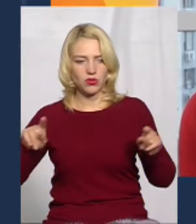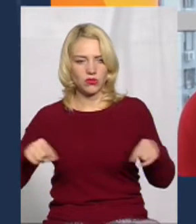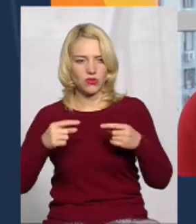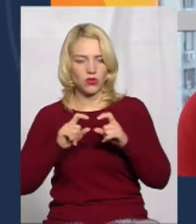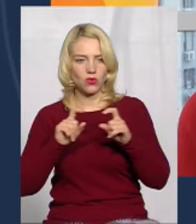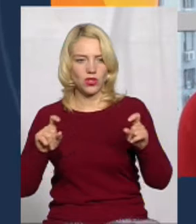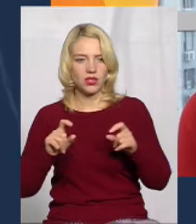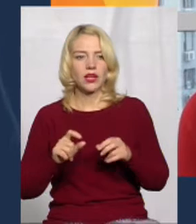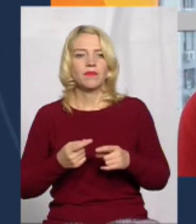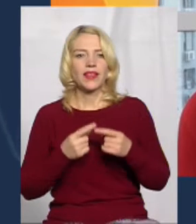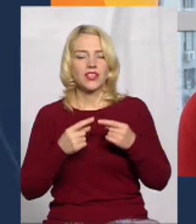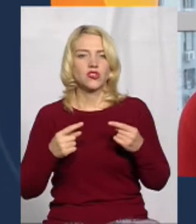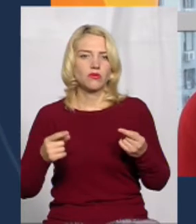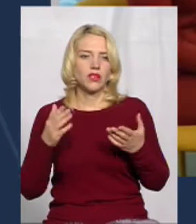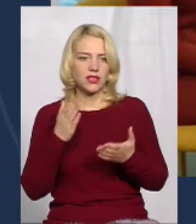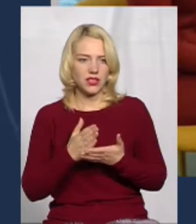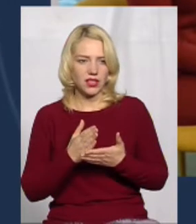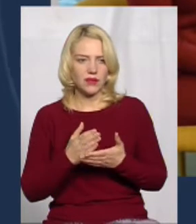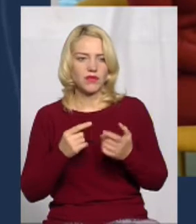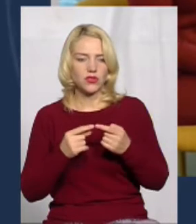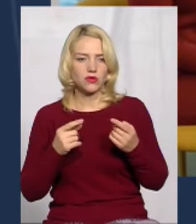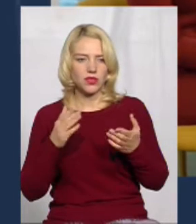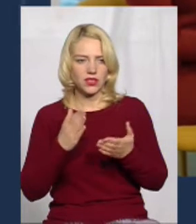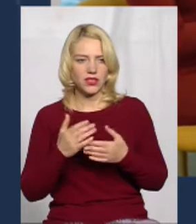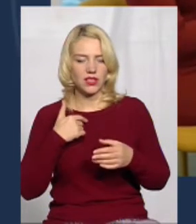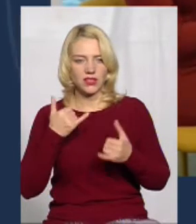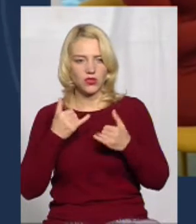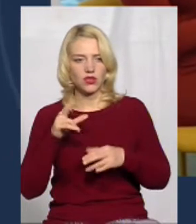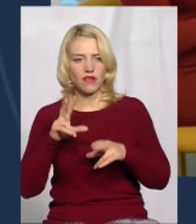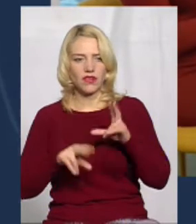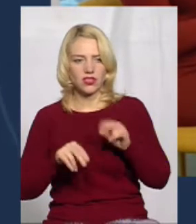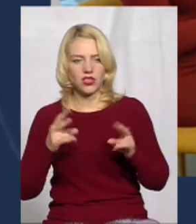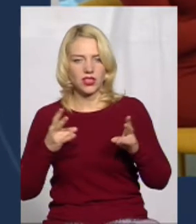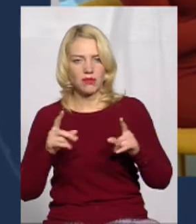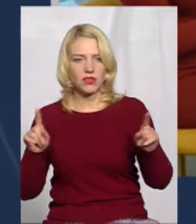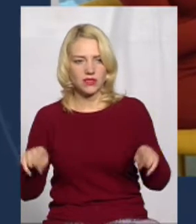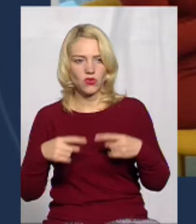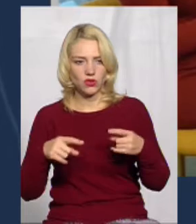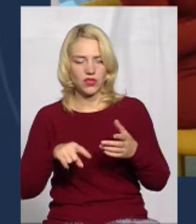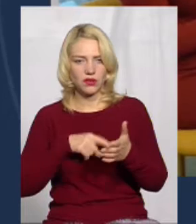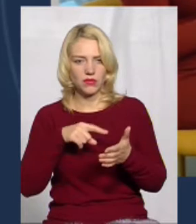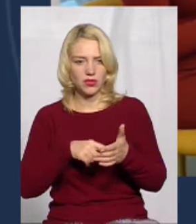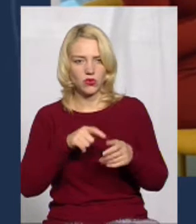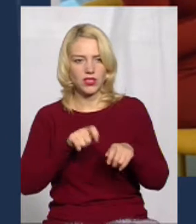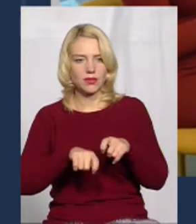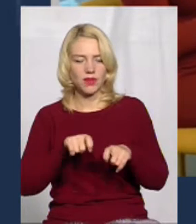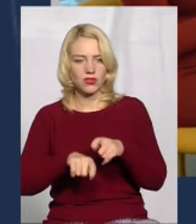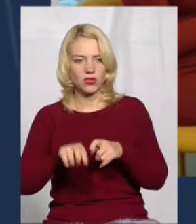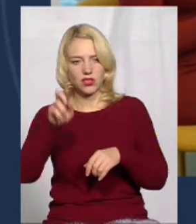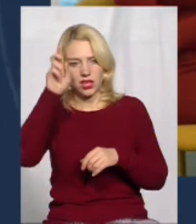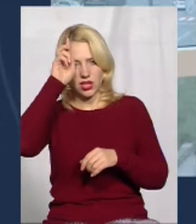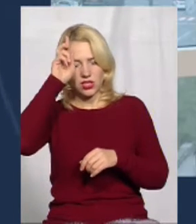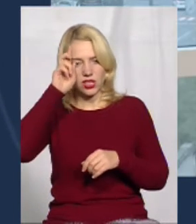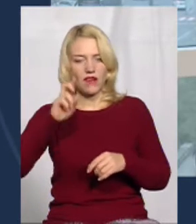Інструменти є. Сьогодні інструменти є. Я вважаю, що треба створювати міську інспекцію державного